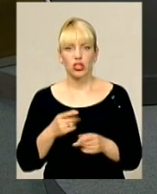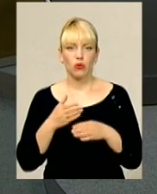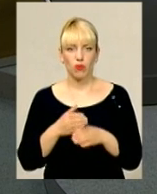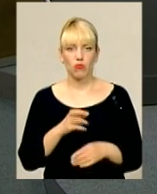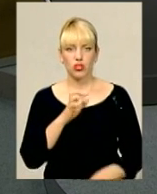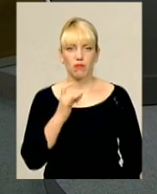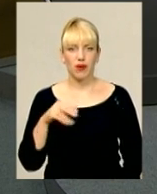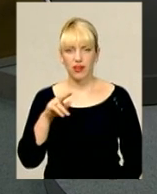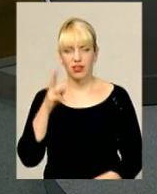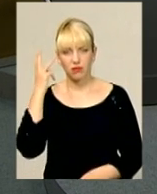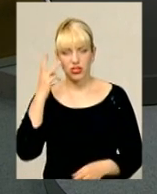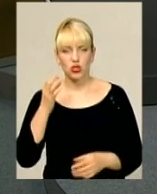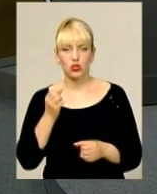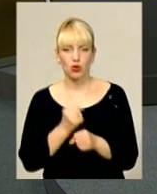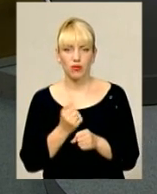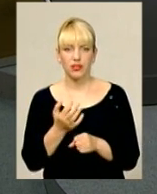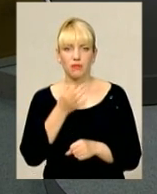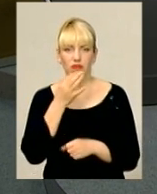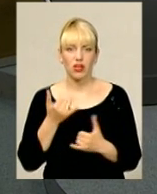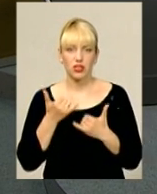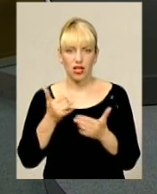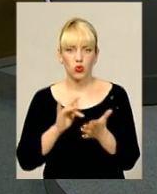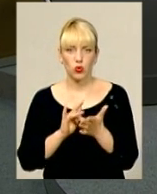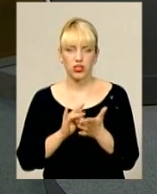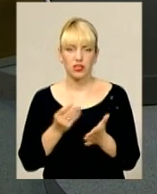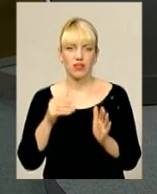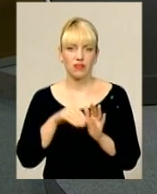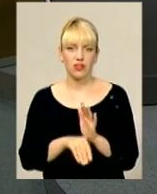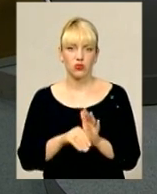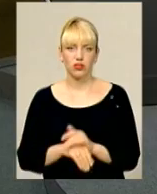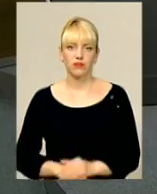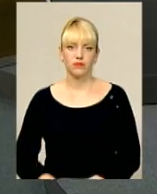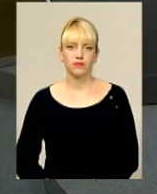Хмельниччини зробити її привабливішою для туристів та інвесторів? Дивимося далі.